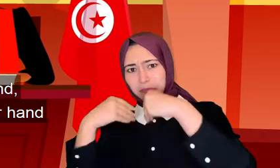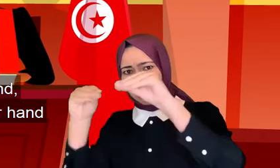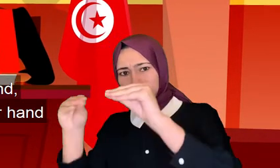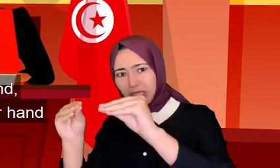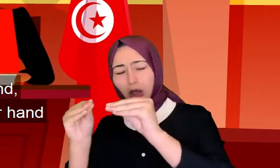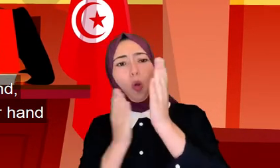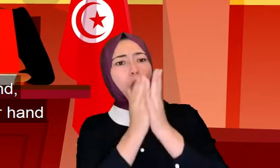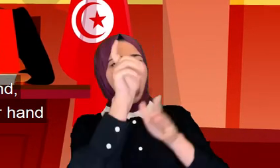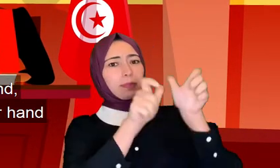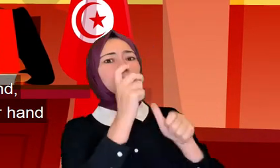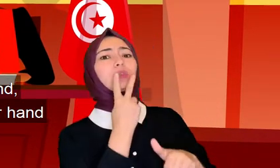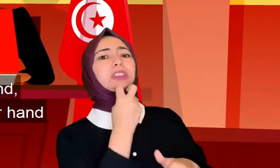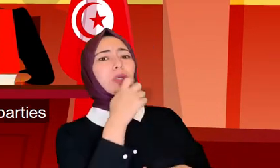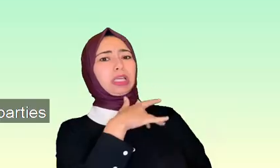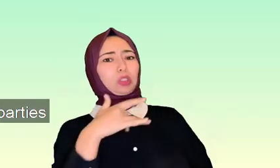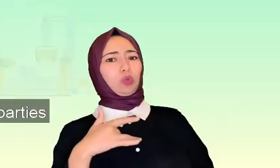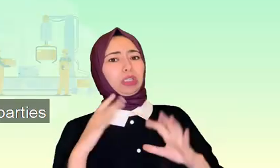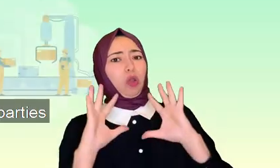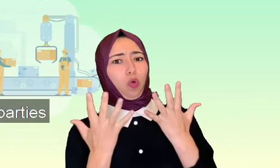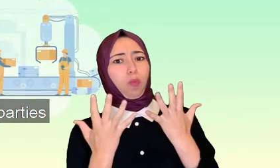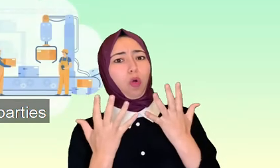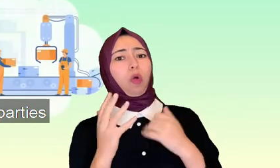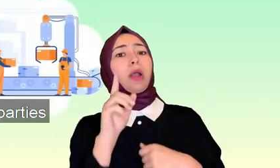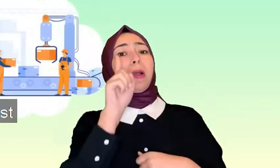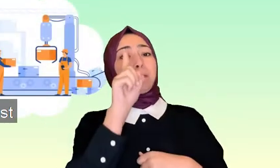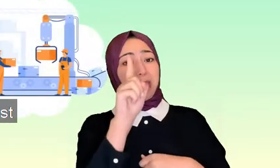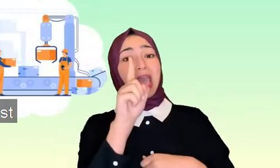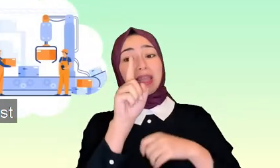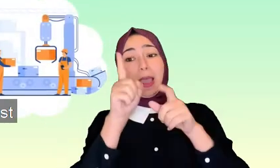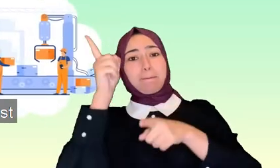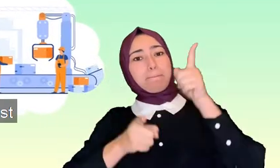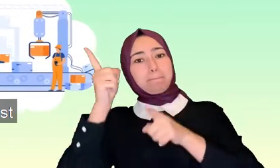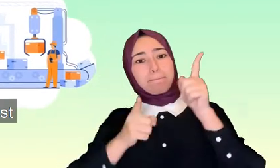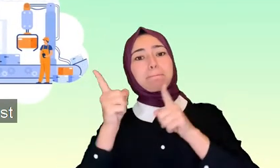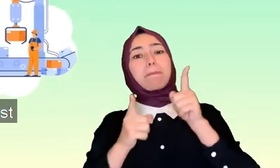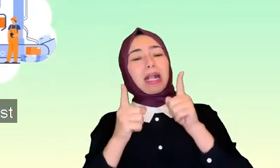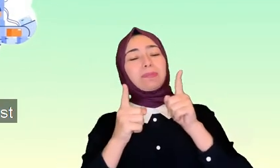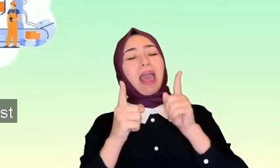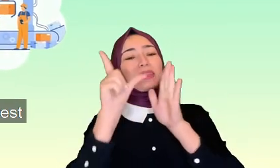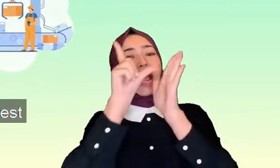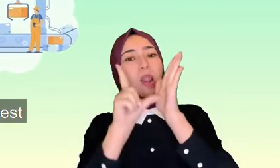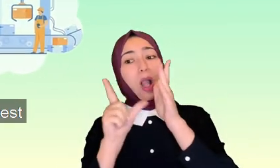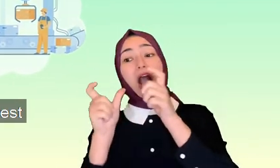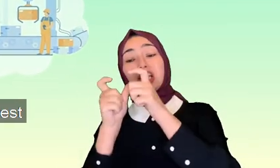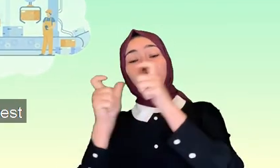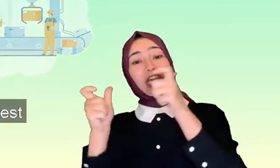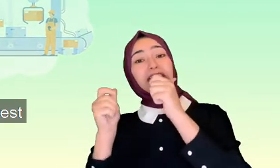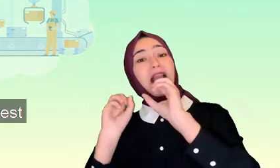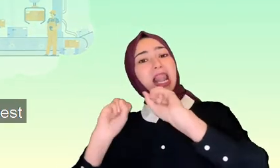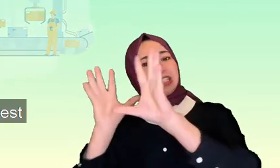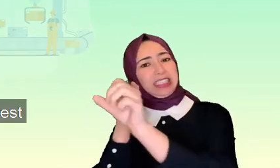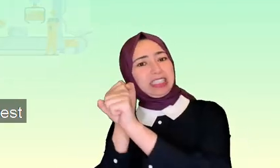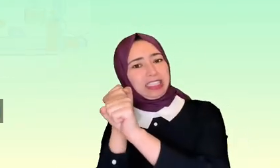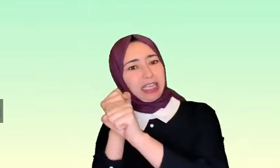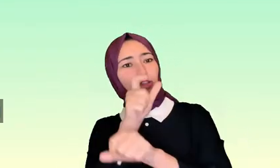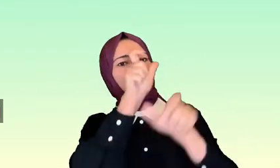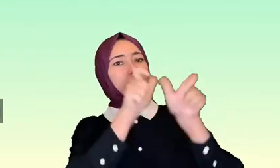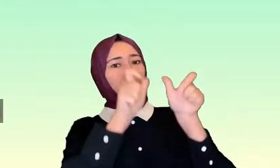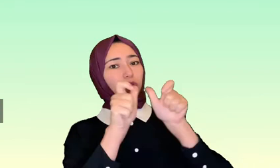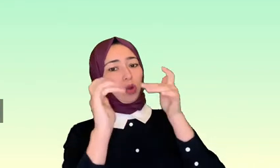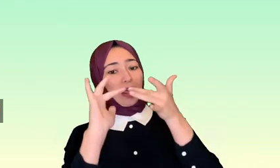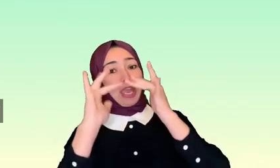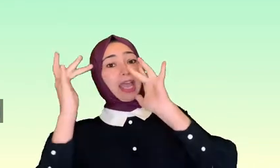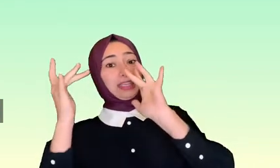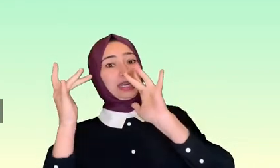جهة وحقوق المتساكنين من جهة اخرى بيش ما تظلم حد طبقت المحكمة اختبار التناسب بين حق الشركة في الاستثمار وحق